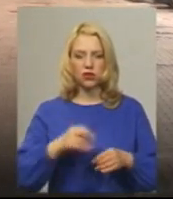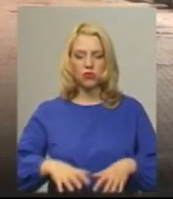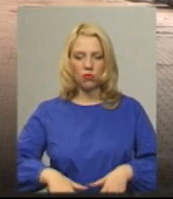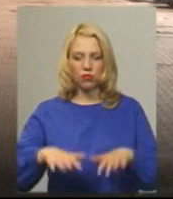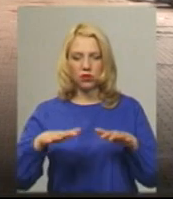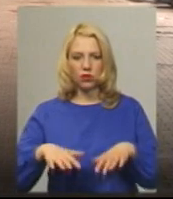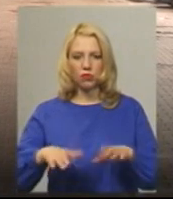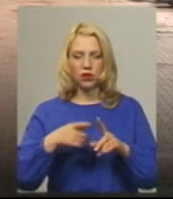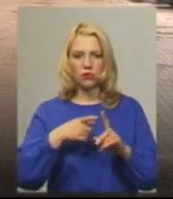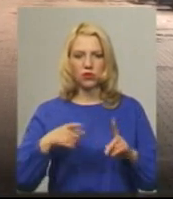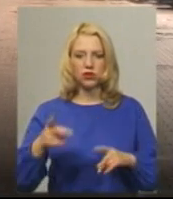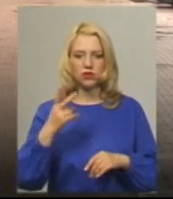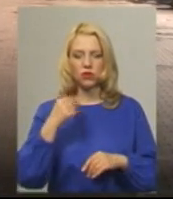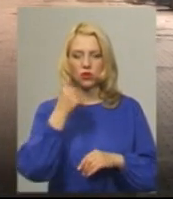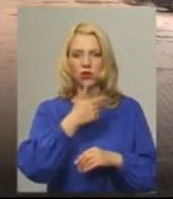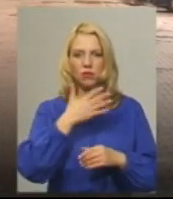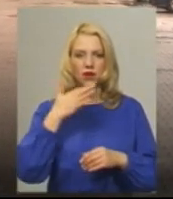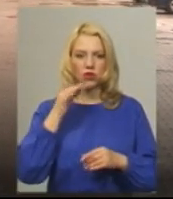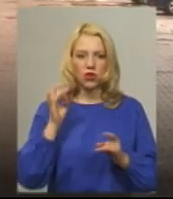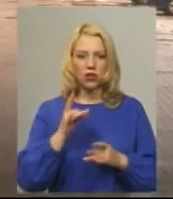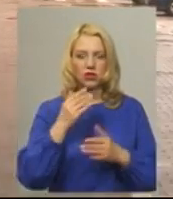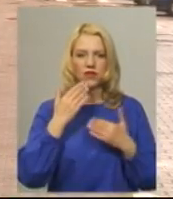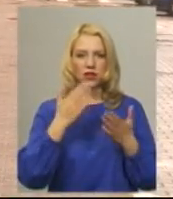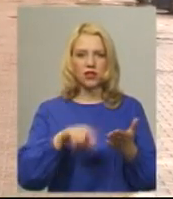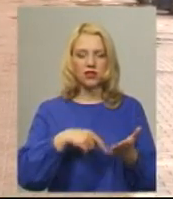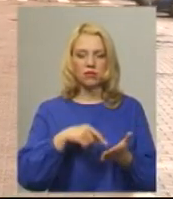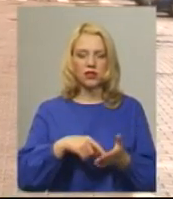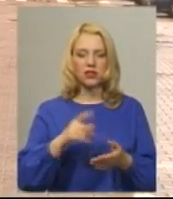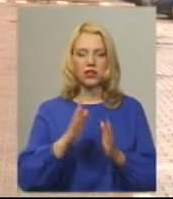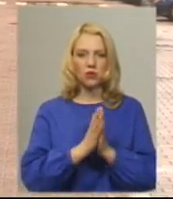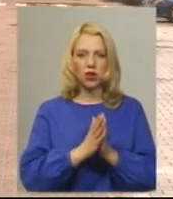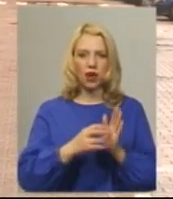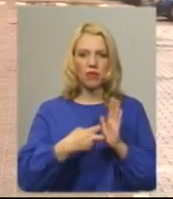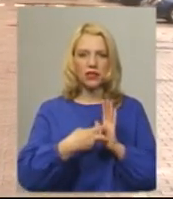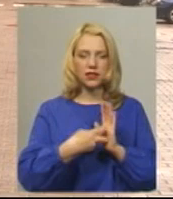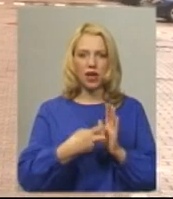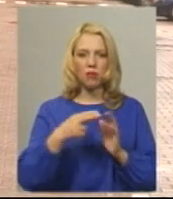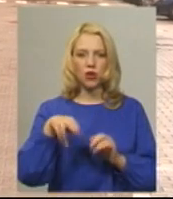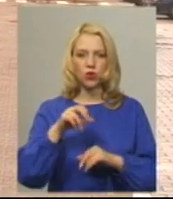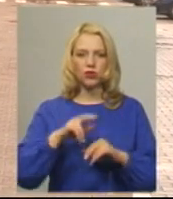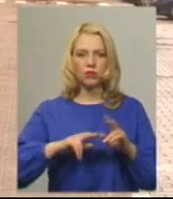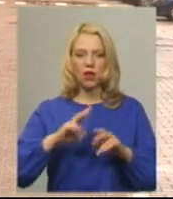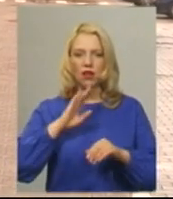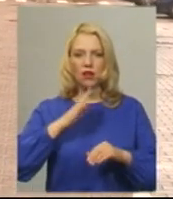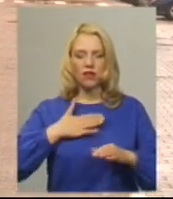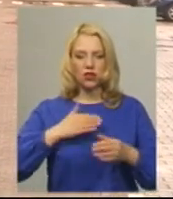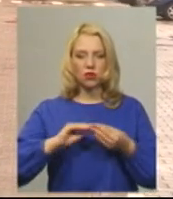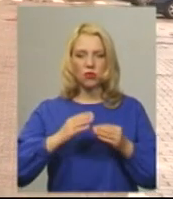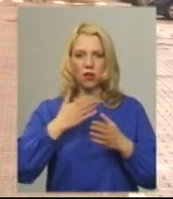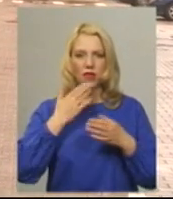На протиці двох років ми одноразово зверталися до міста з листами, проханням, зверталися до забудовника, але наша проблема не вирішується.